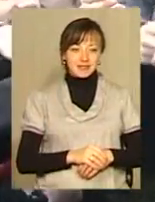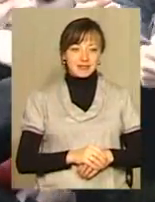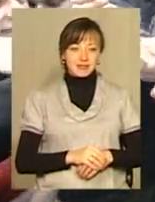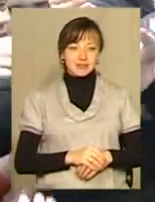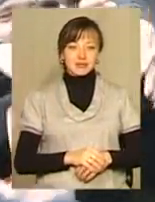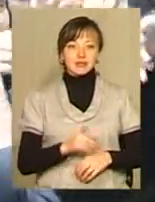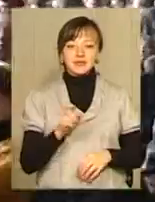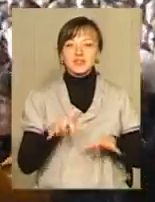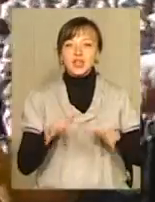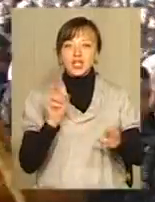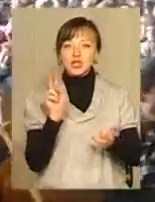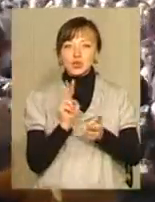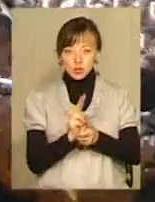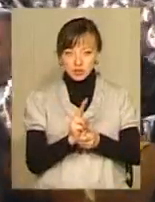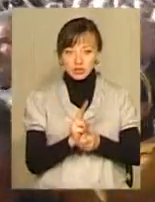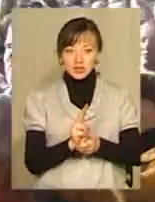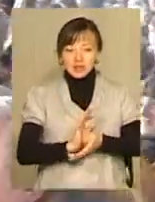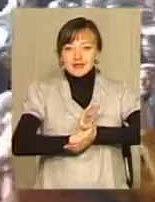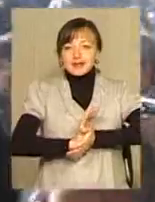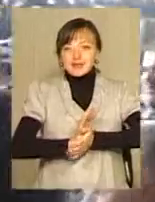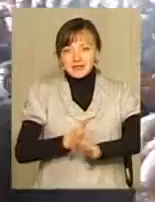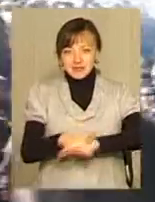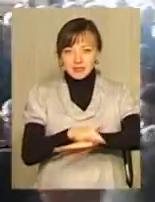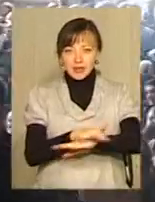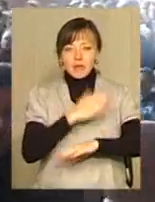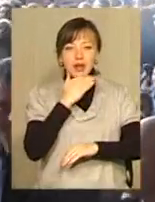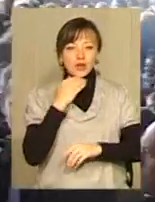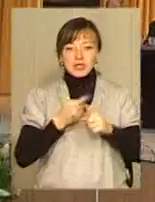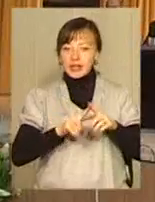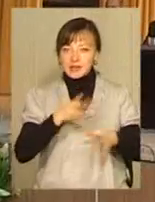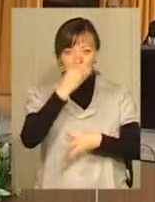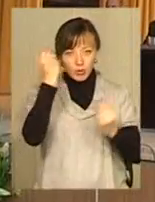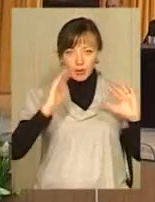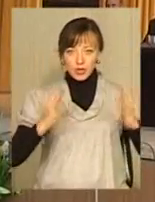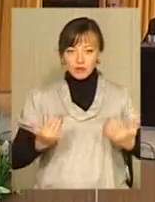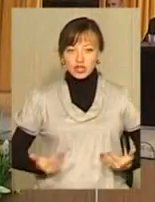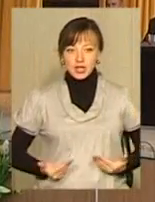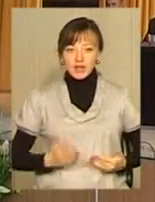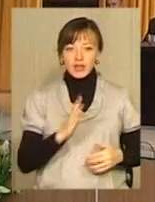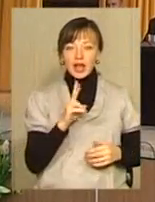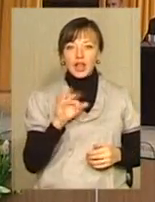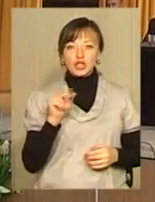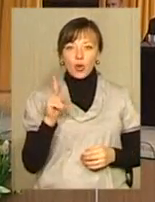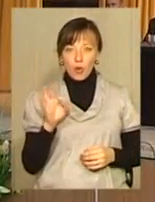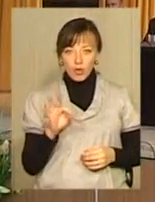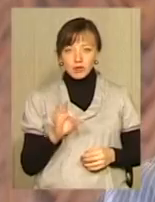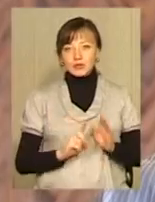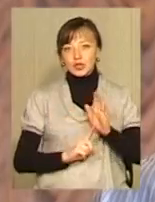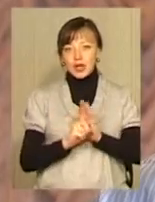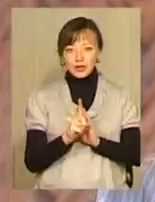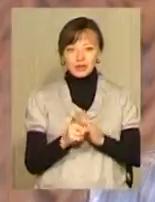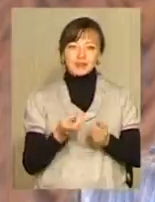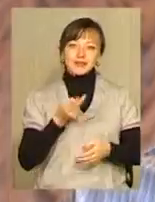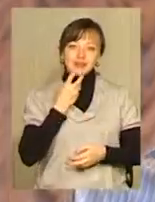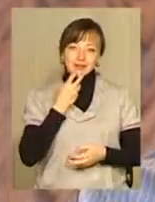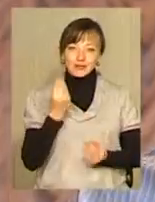У залі зустрічі без перебільшення яблуку ніде впасти. Для багатьох це незабутня подія в житті. Віталій Кличко з перших хвилин розряджає атмосферу